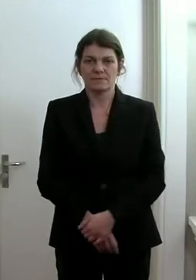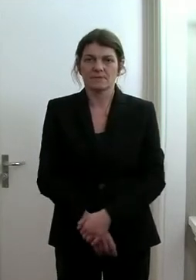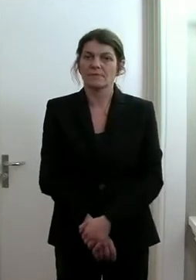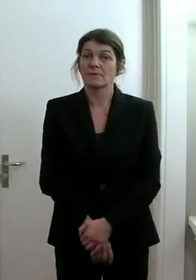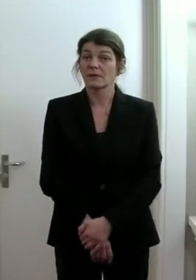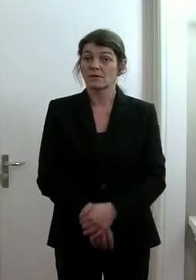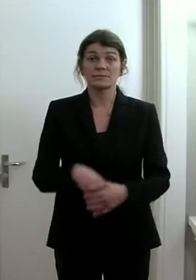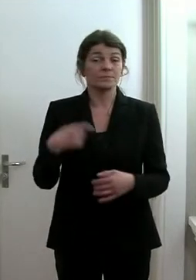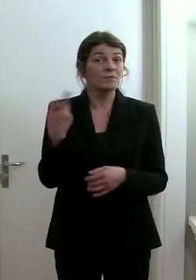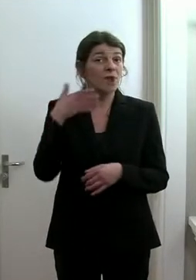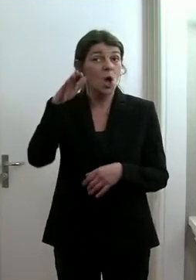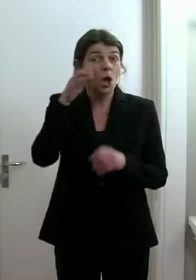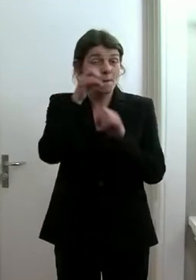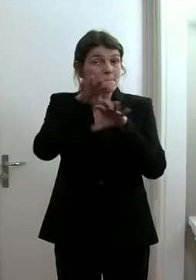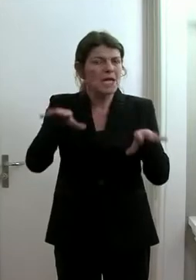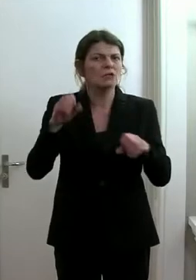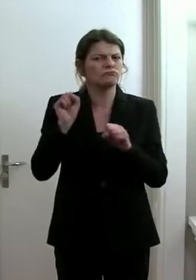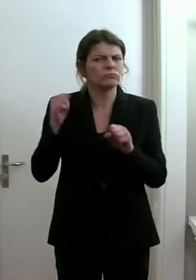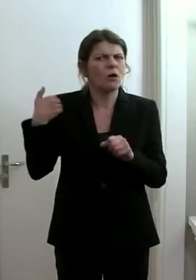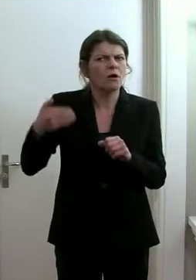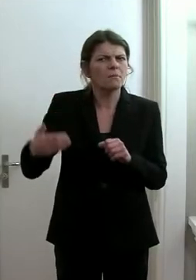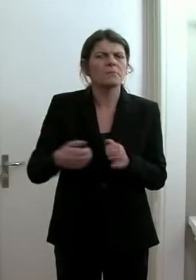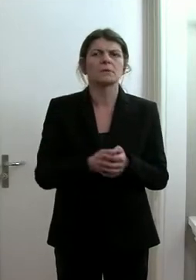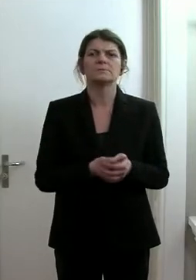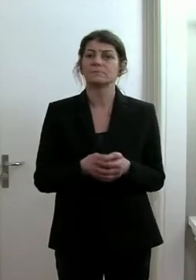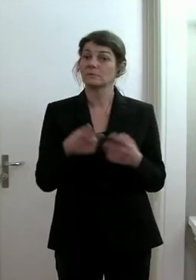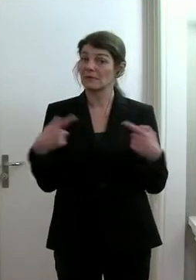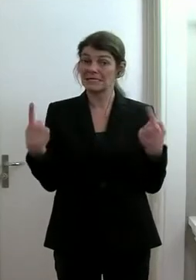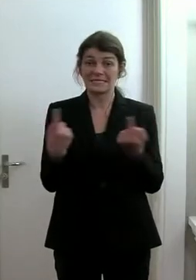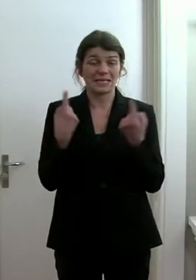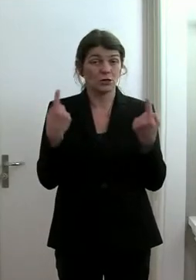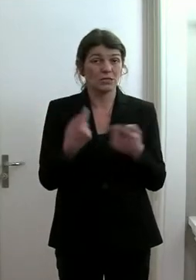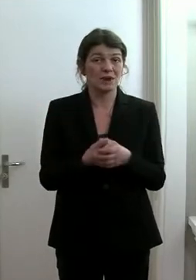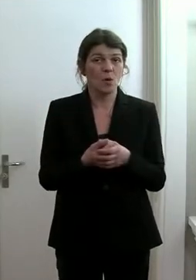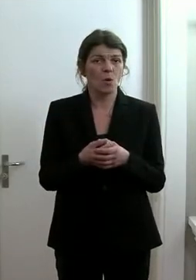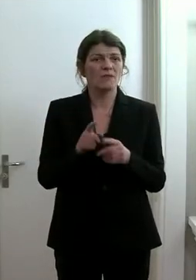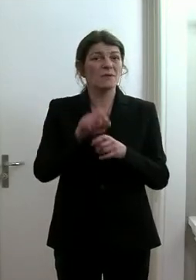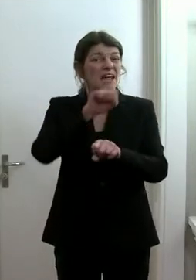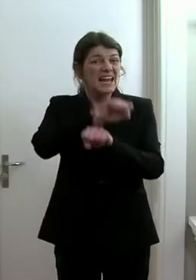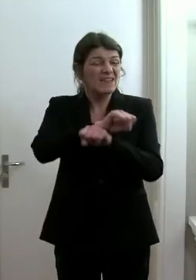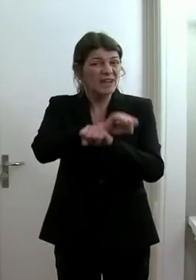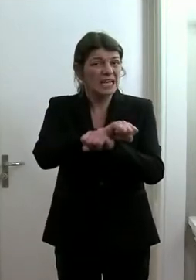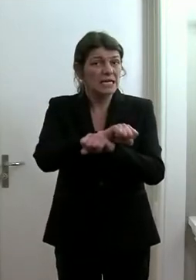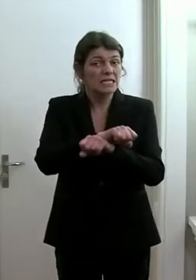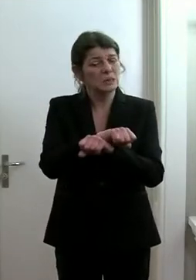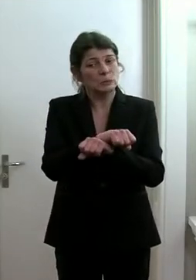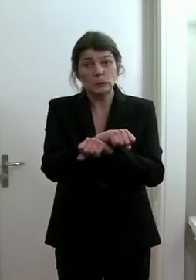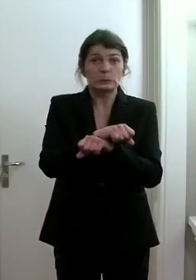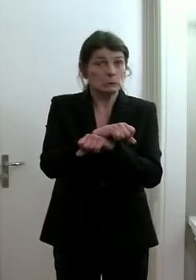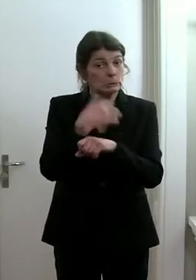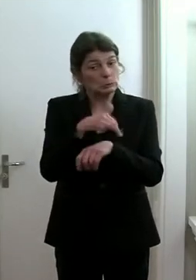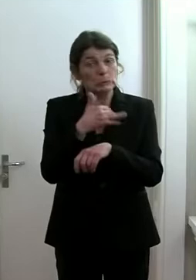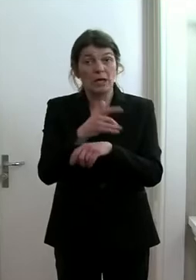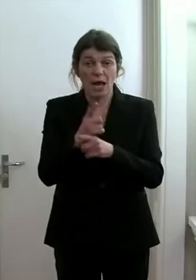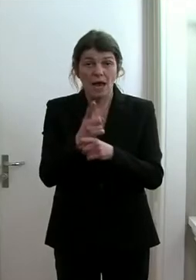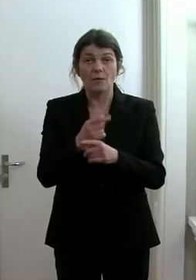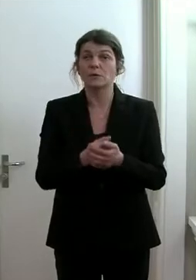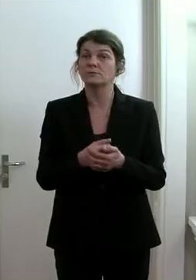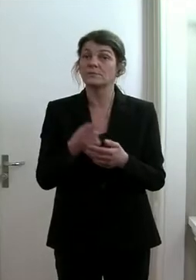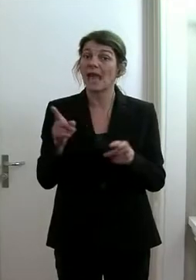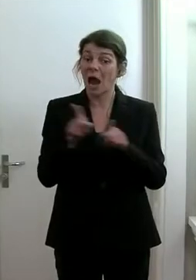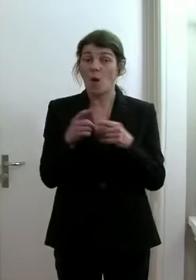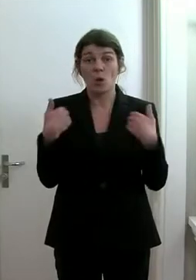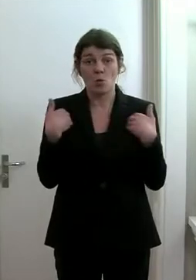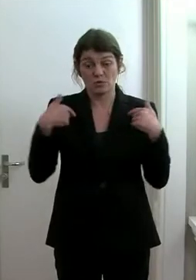Wir hören in den Medien auch immer wieder, dass die Situation in Gefängnissen sehr angespannt ist. Es gilt auch in